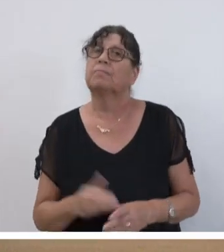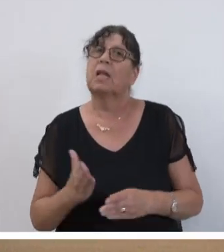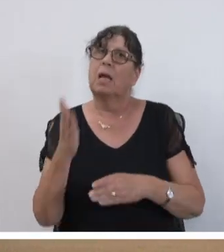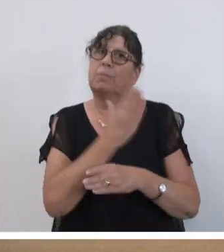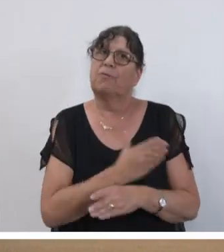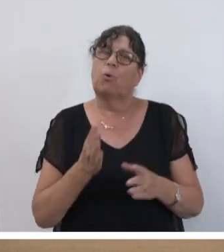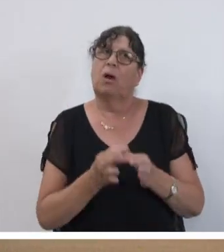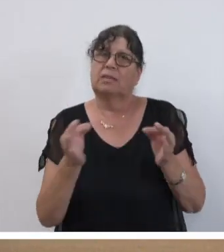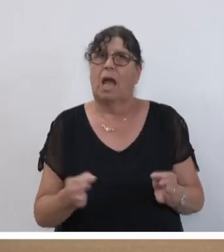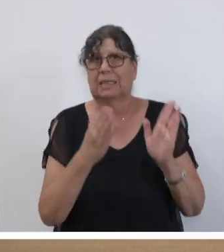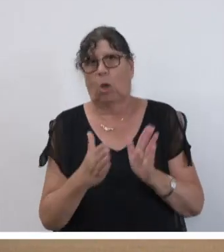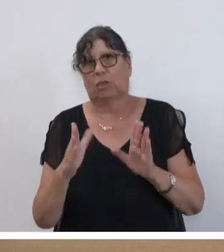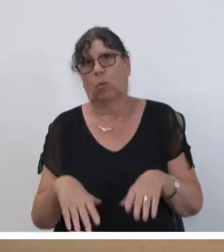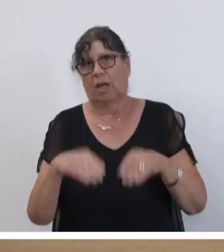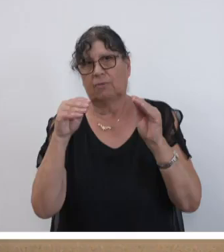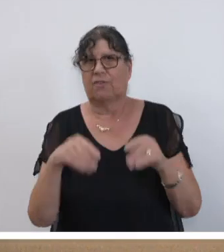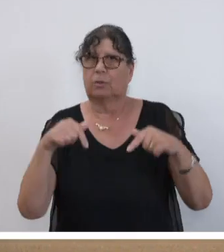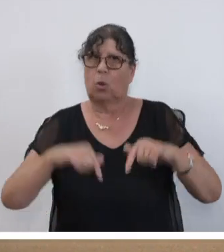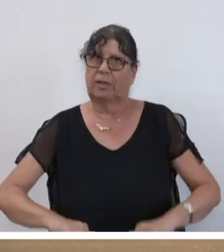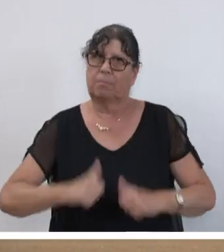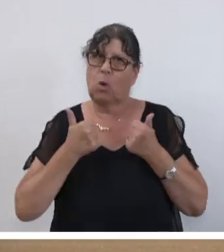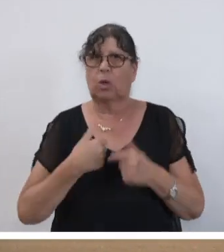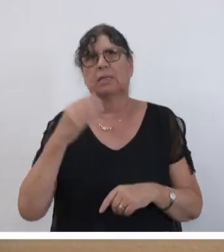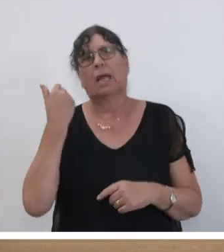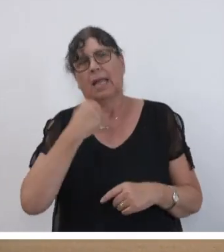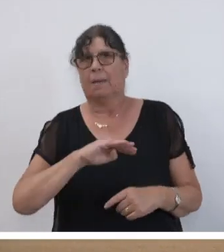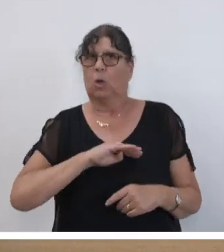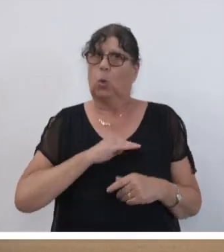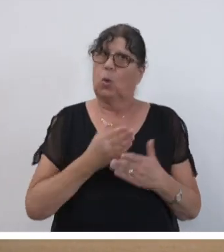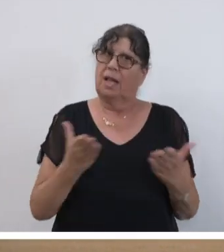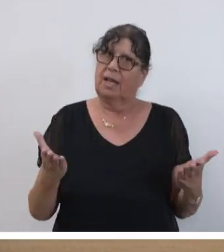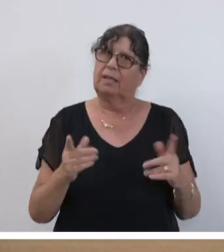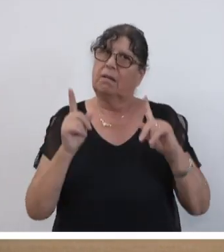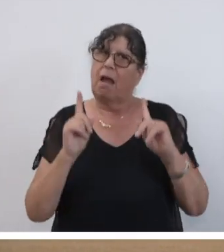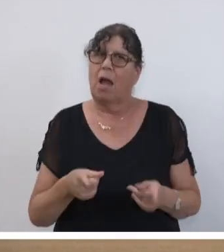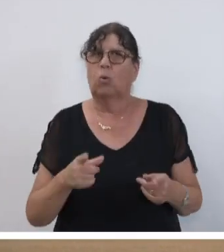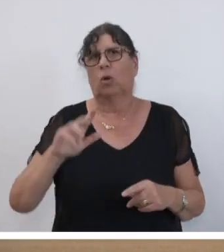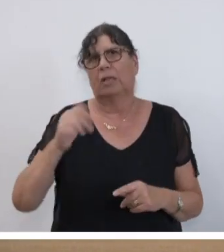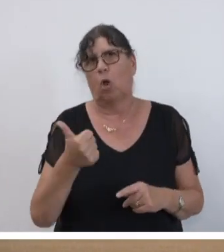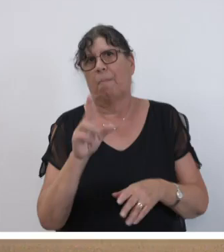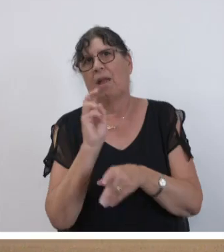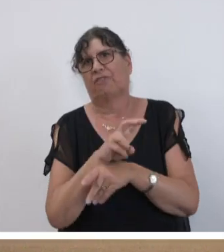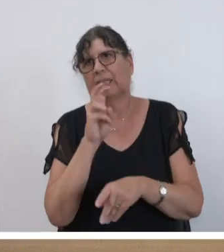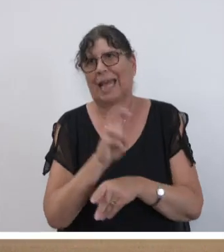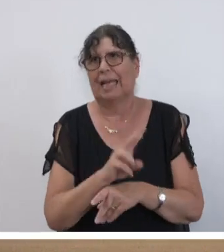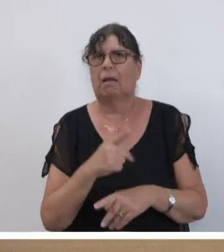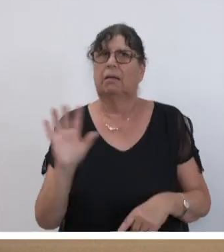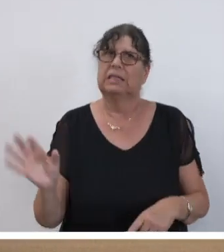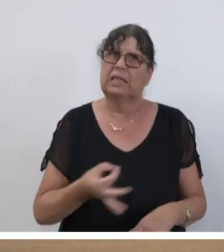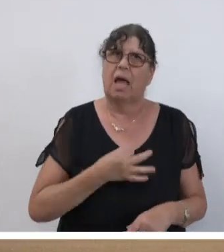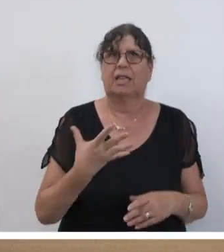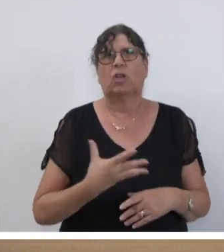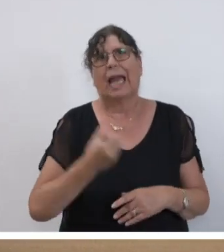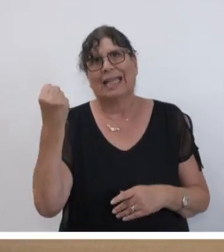wir in die Tagesordnung einsteigen, darf ich heute Morgen, liebe Kolleginnen und Kollegen, auch noch einmal Vertreter der saarländischen